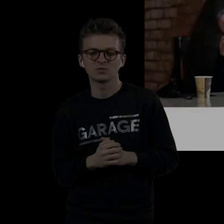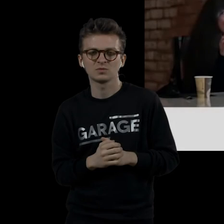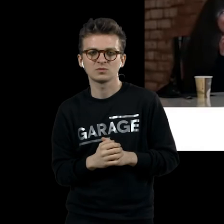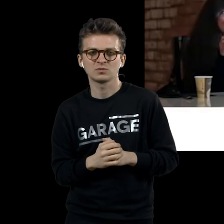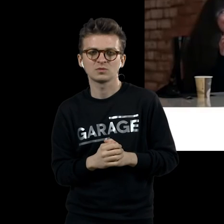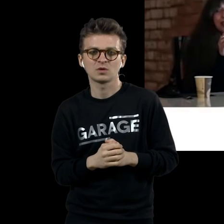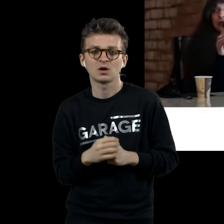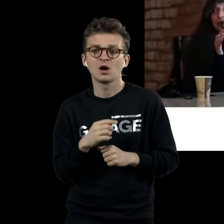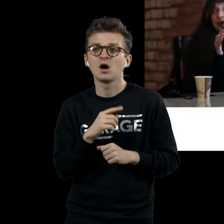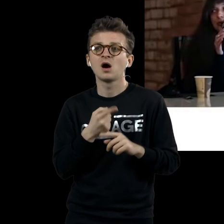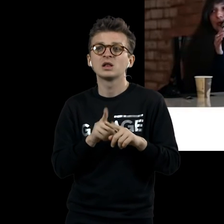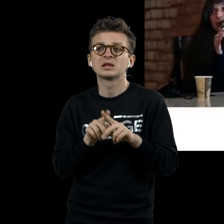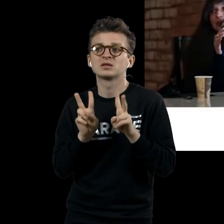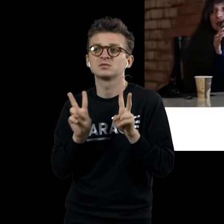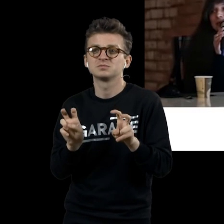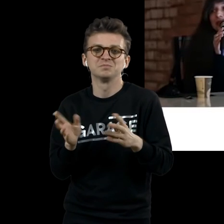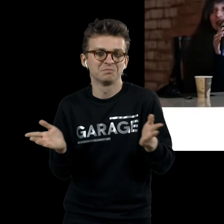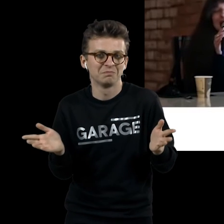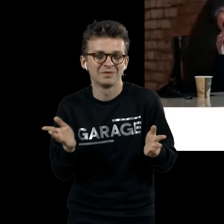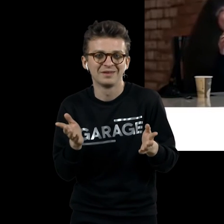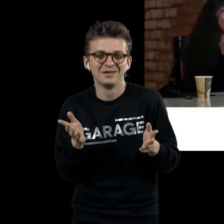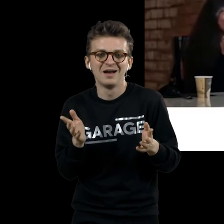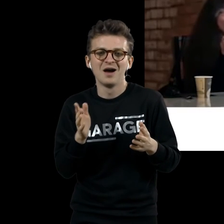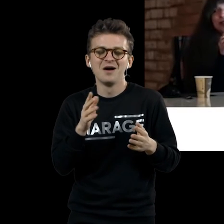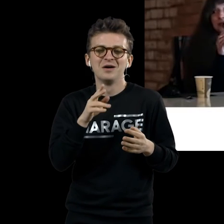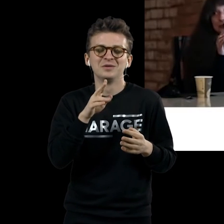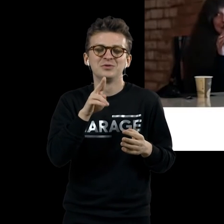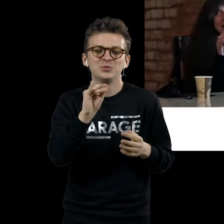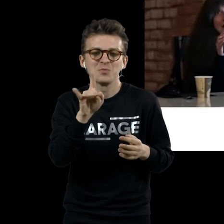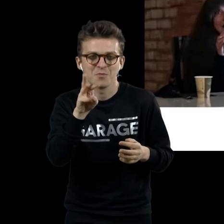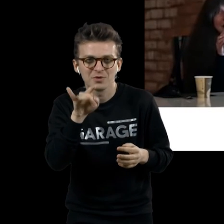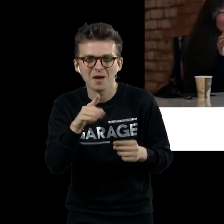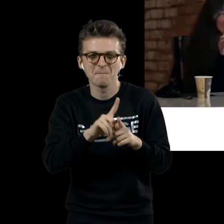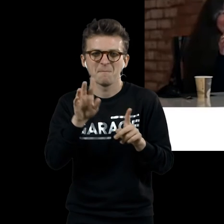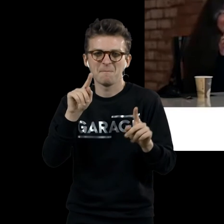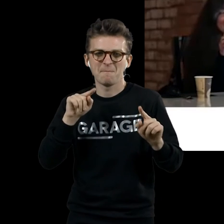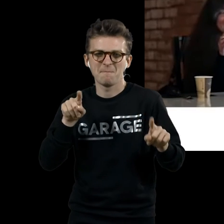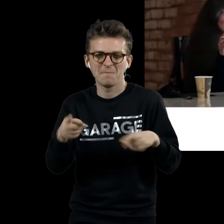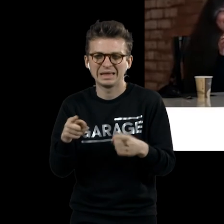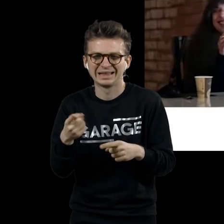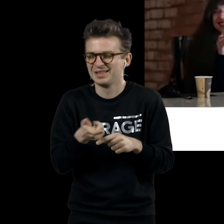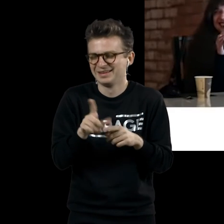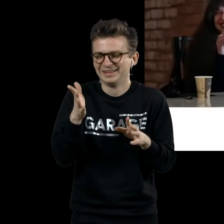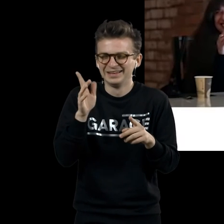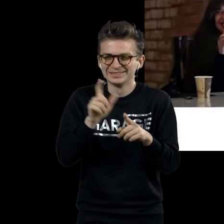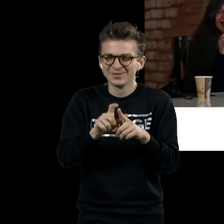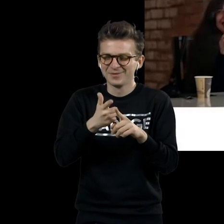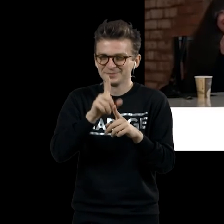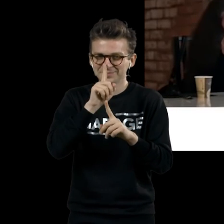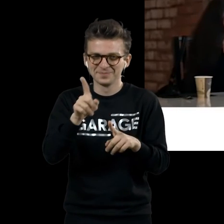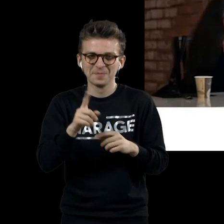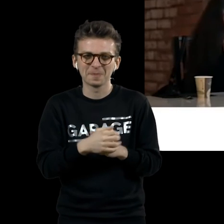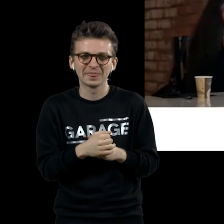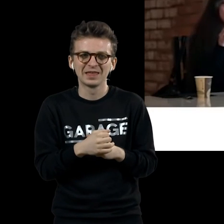Дюшана называется «Скульптюр-морт». Пытка – это муляж, естественно, ноги вот так вот